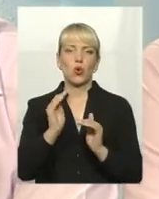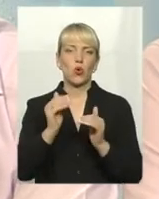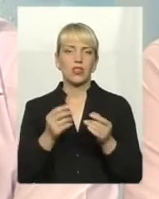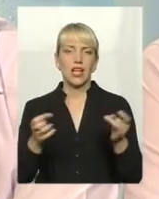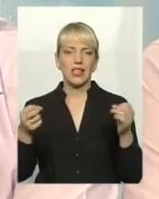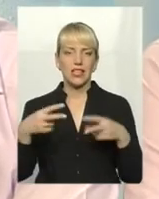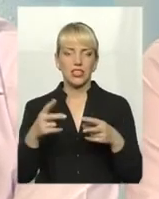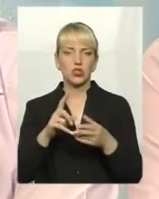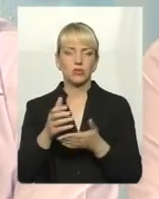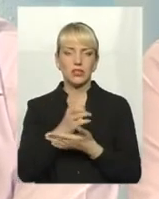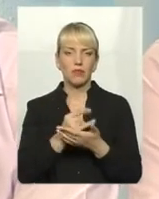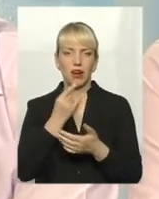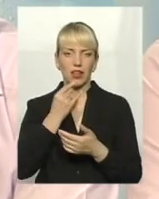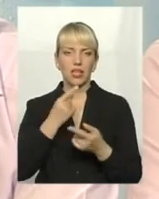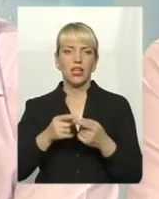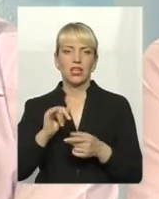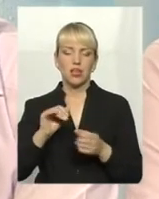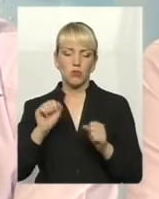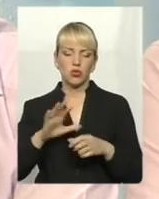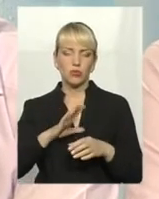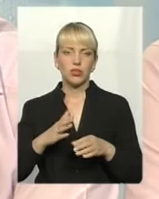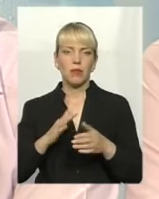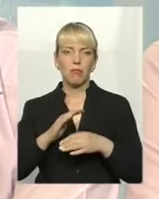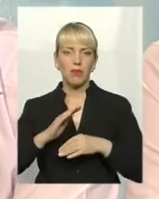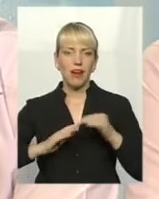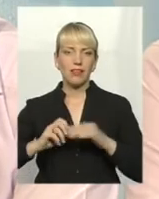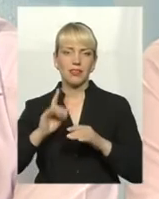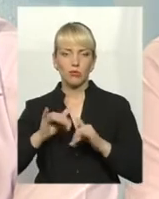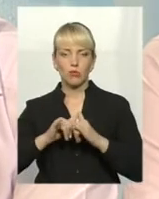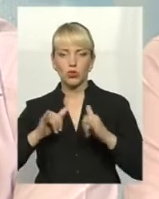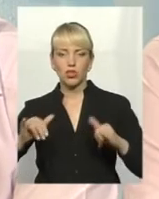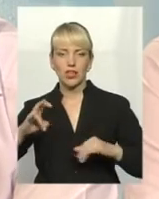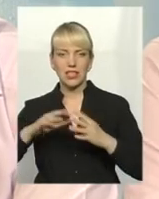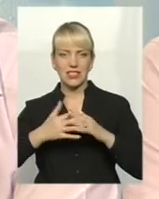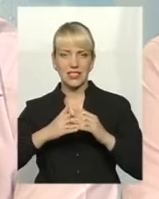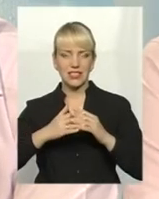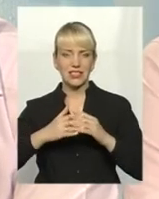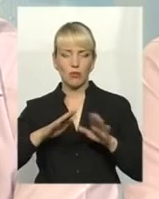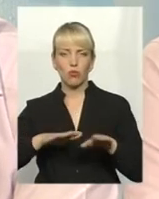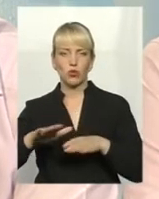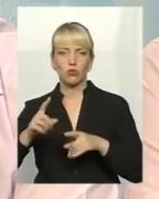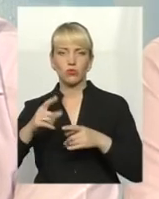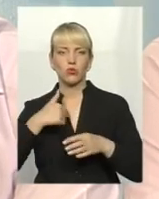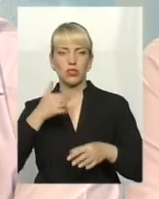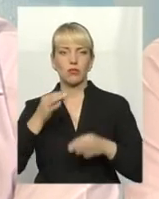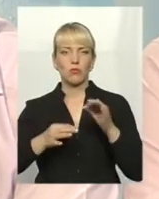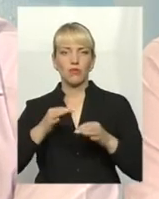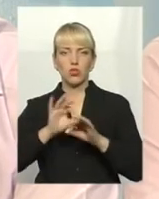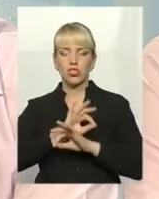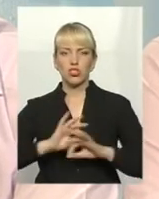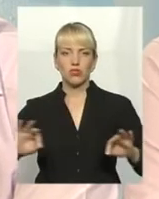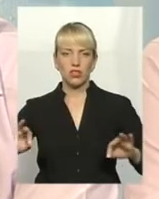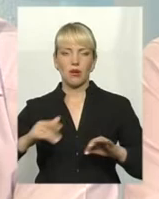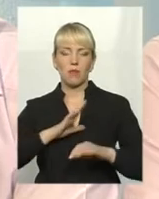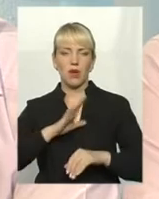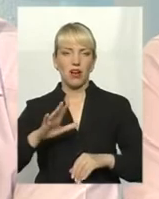Можливо, така практика буде поширена і на сільські населені пункти, тому що у нас природа дивишна, вона чарівна, вона